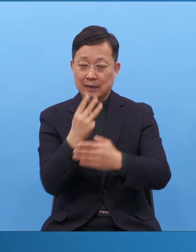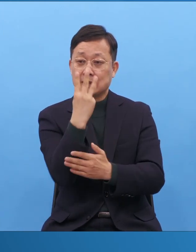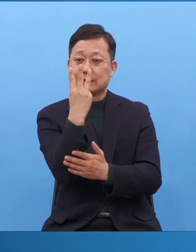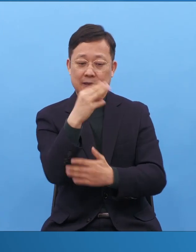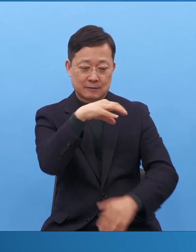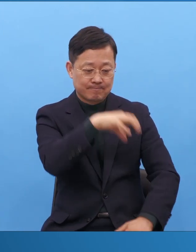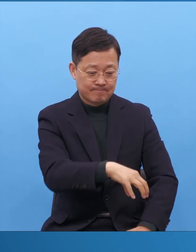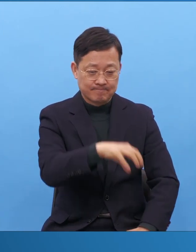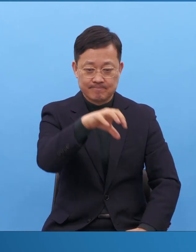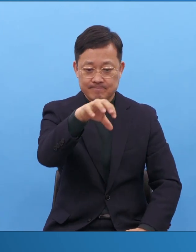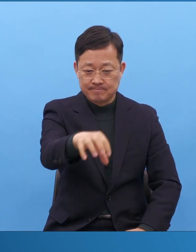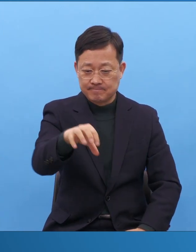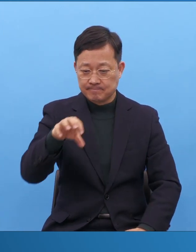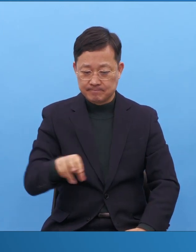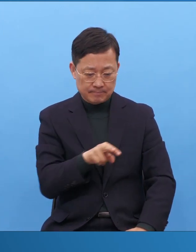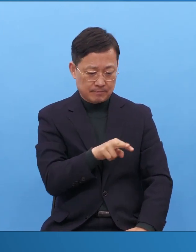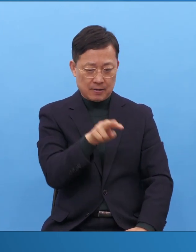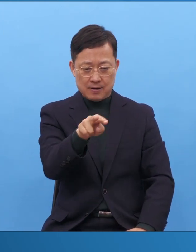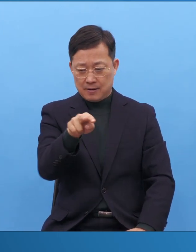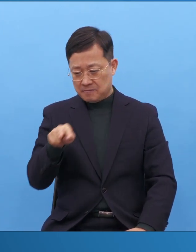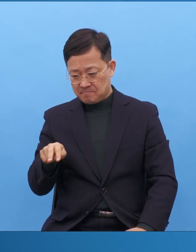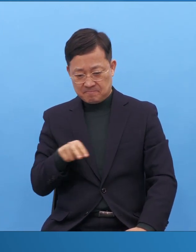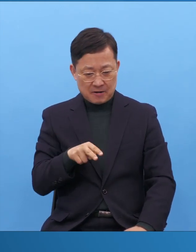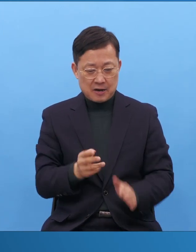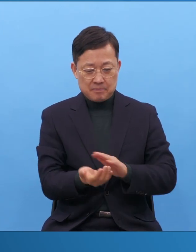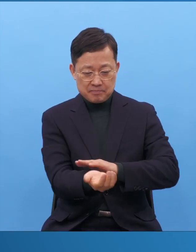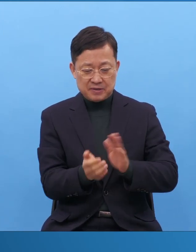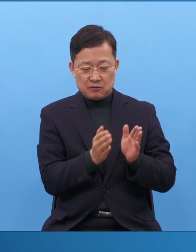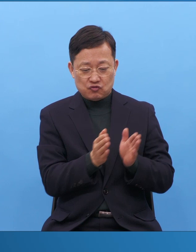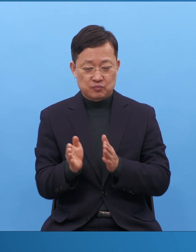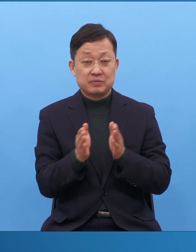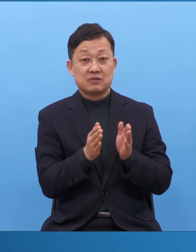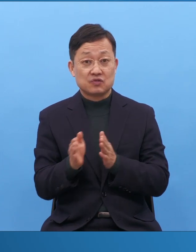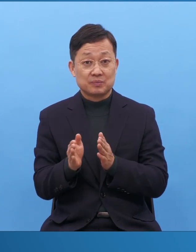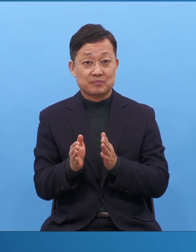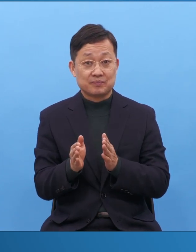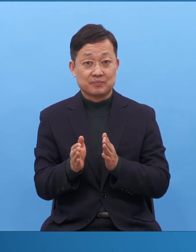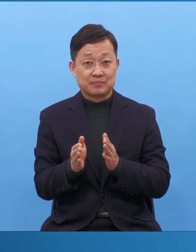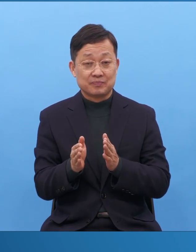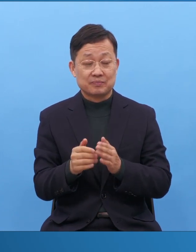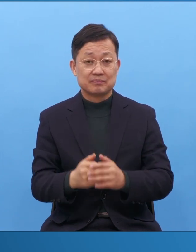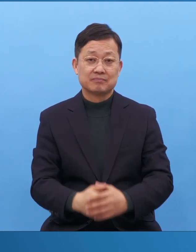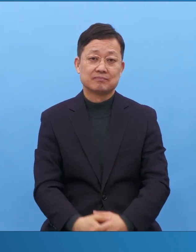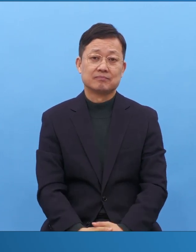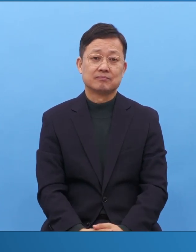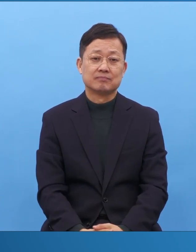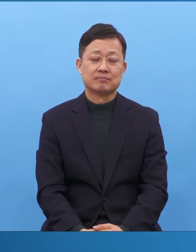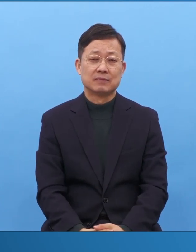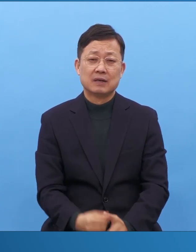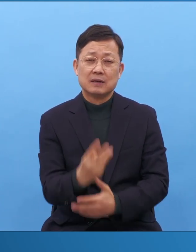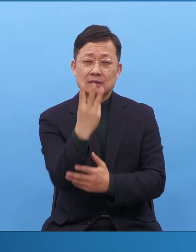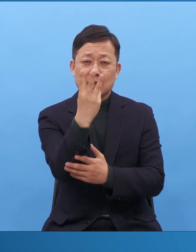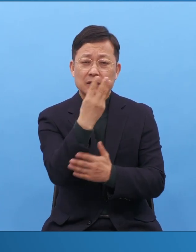이게 중직자가 알지. 왜 1, 2, 3 성전을 없앴냐 이거 없었잖아요.